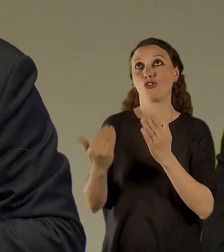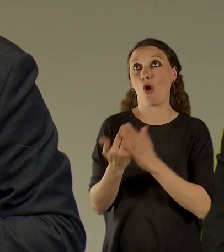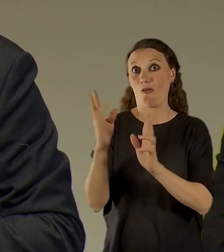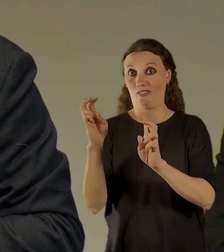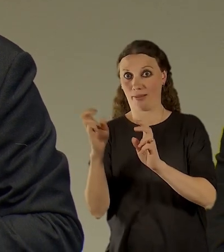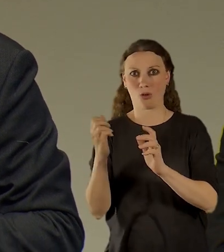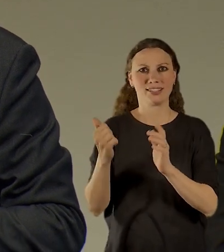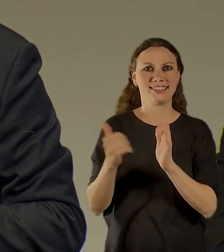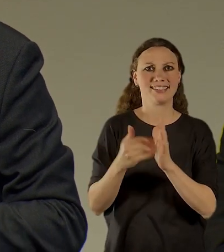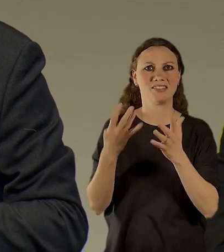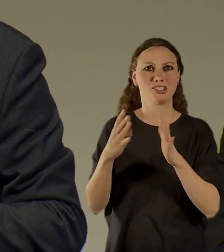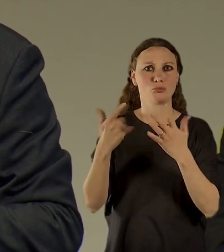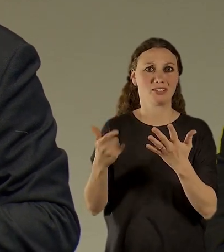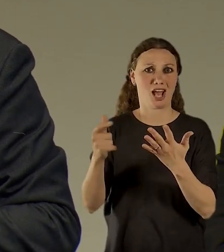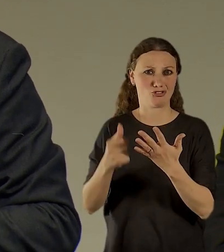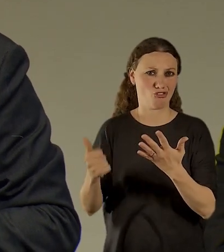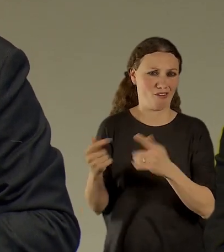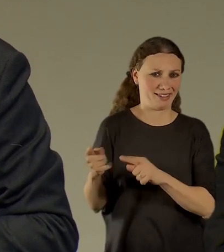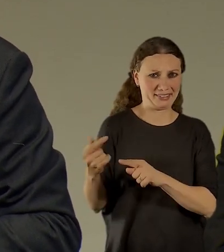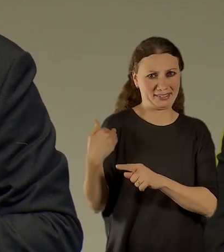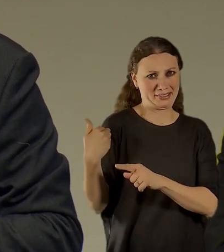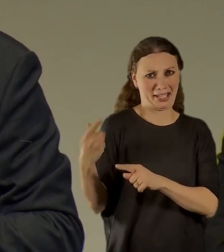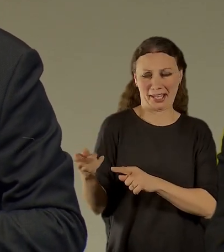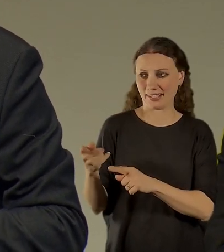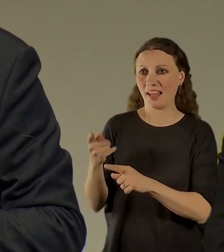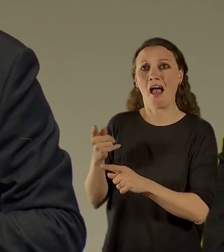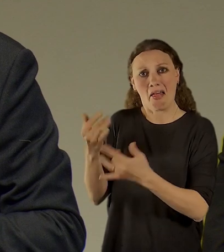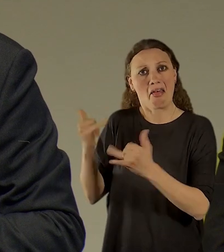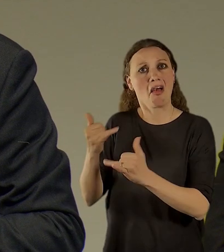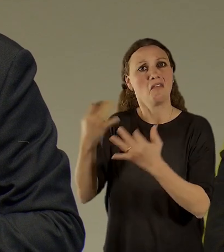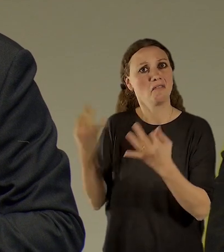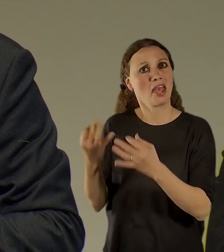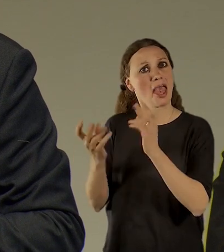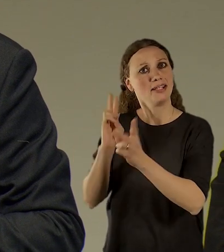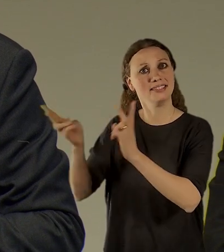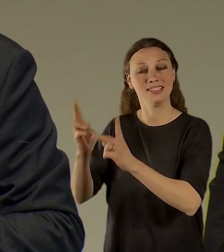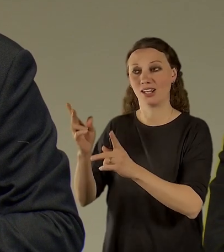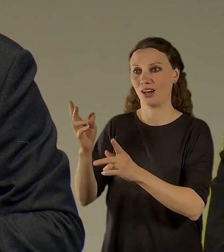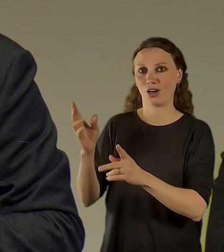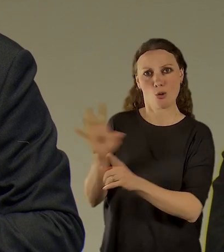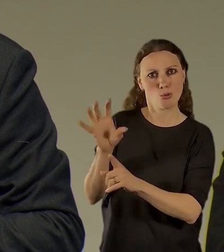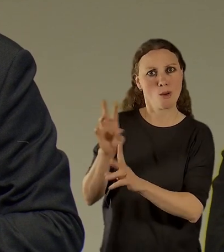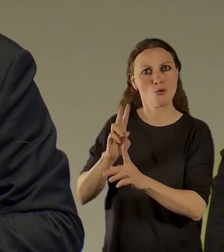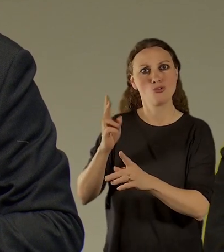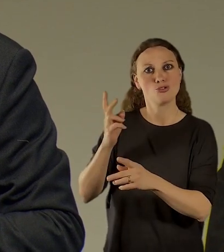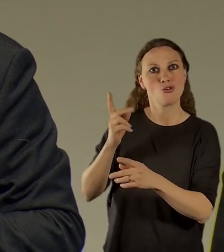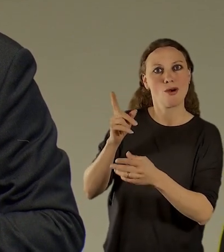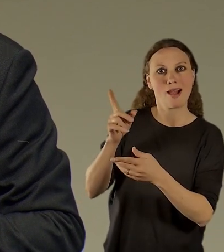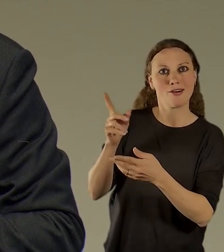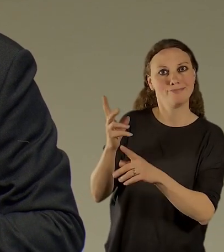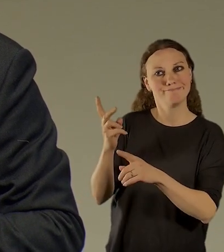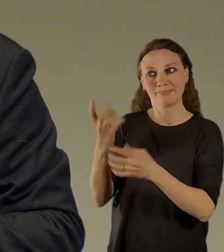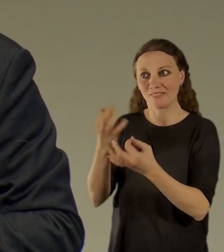je tam spousta věcí, které vlastně bychom mohli využít. Nakonec se nám podařilo právě s odkazem na to, že